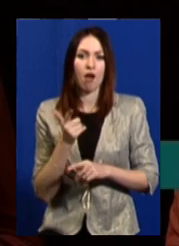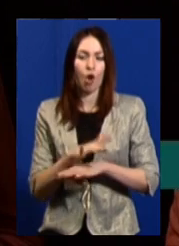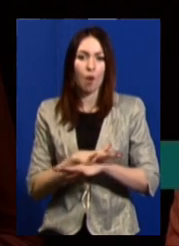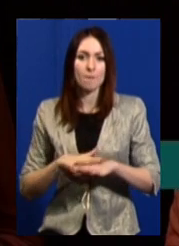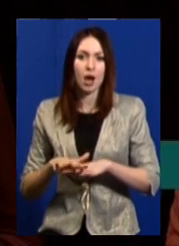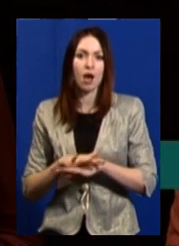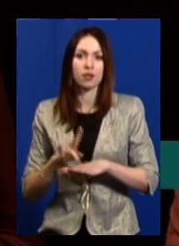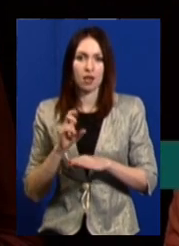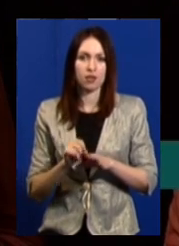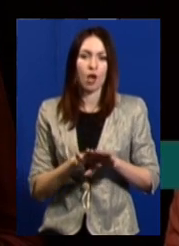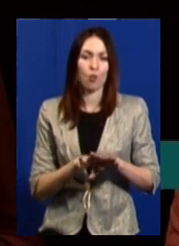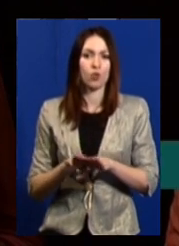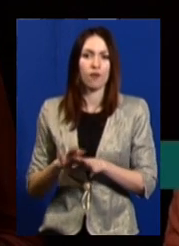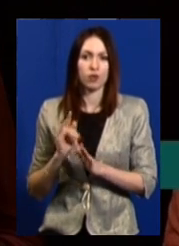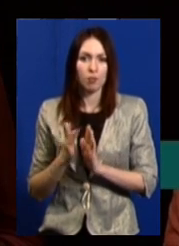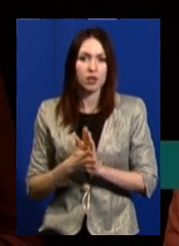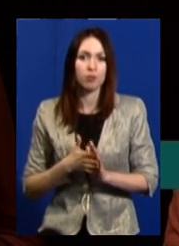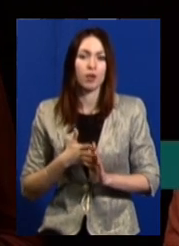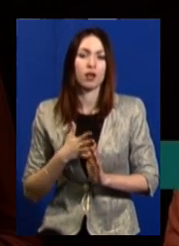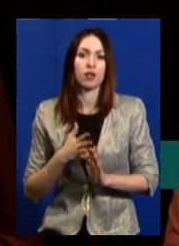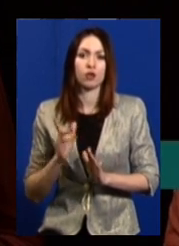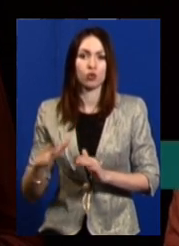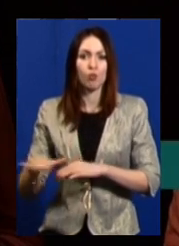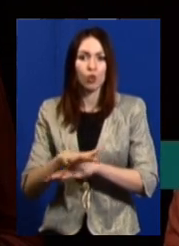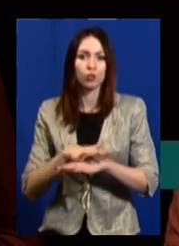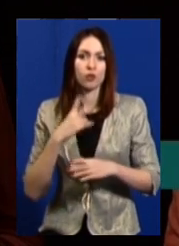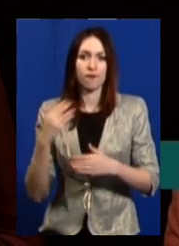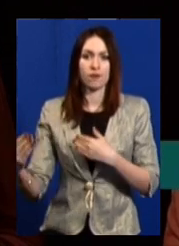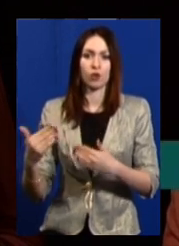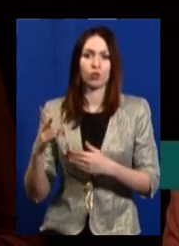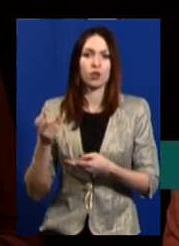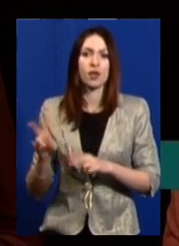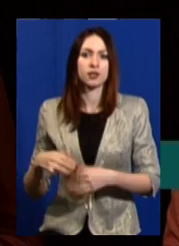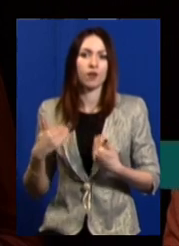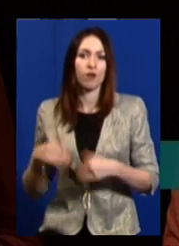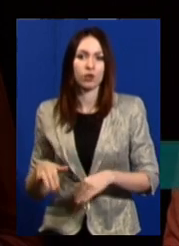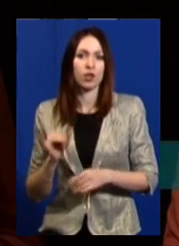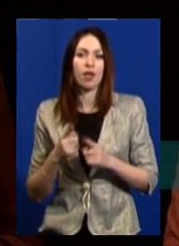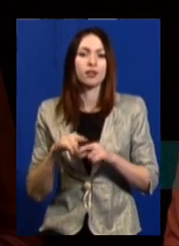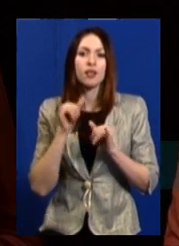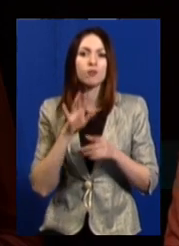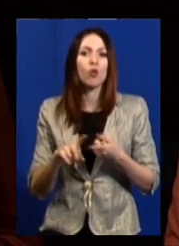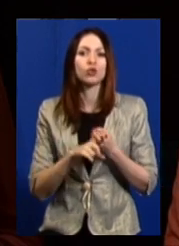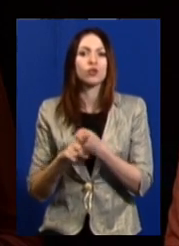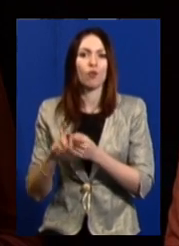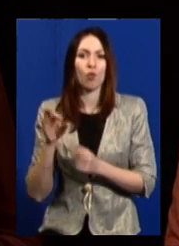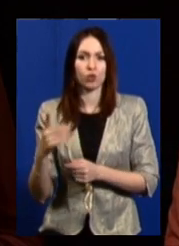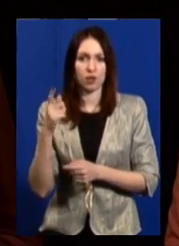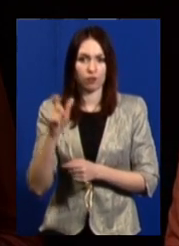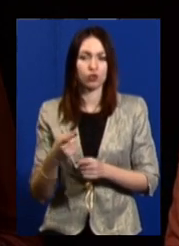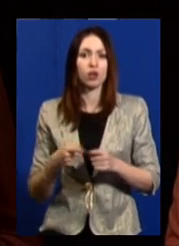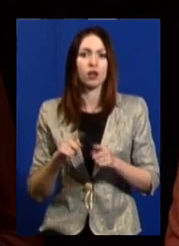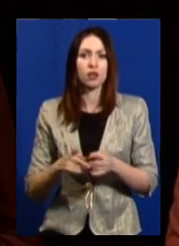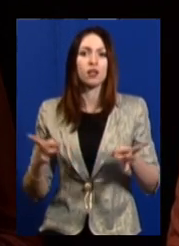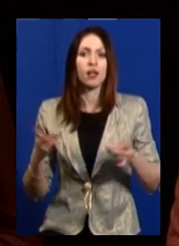на певному рівні. Але це не може бути і залежати від однієї людини. Знов таки, це комплексно